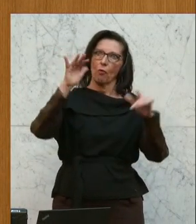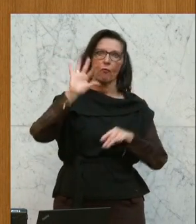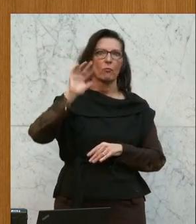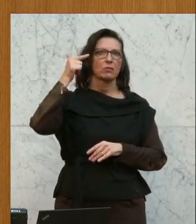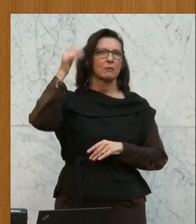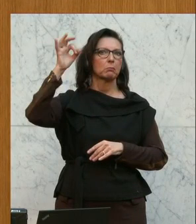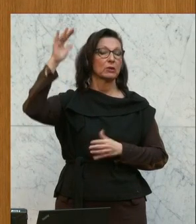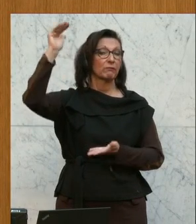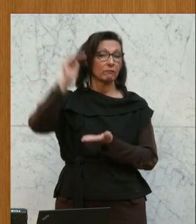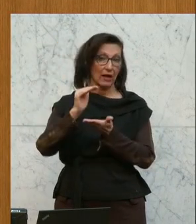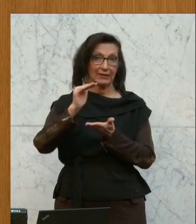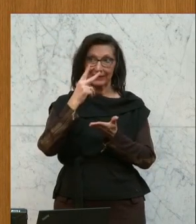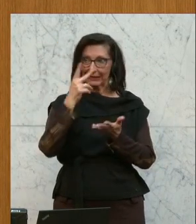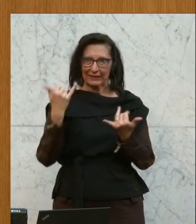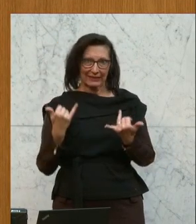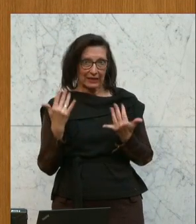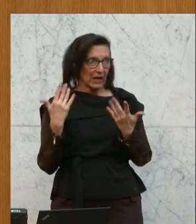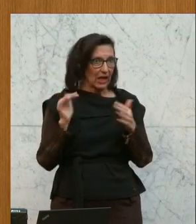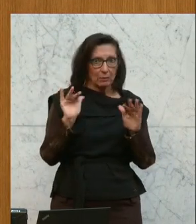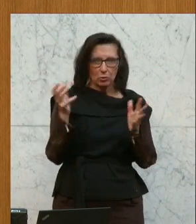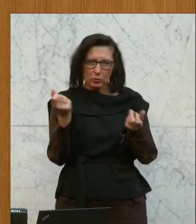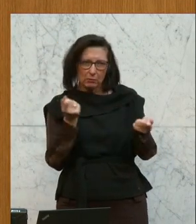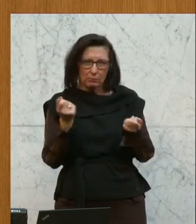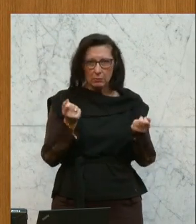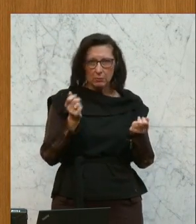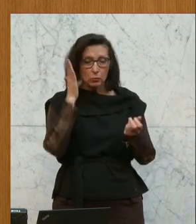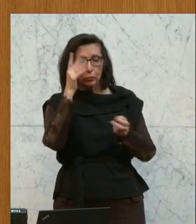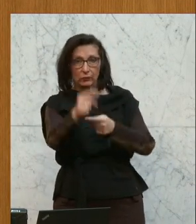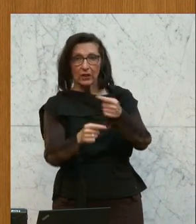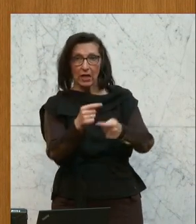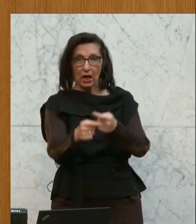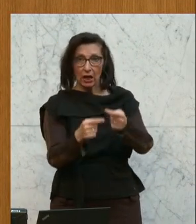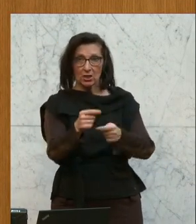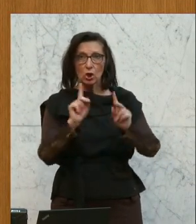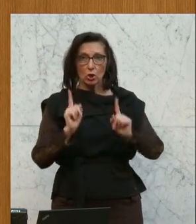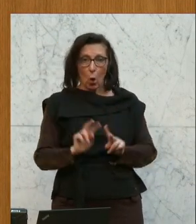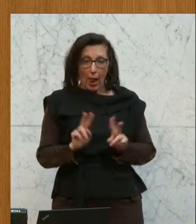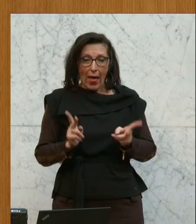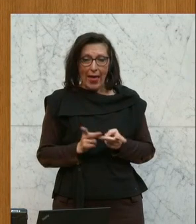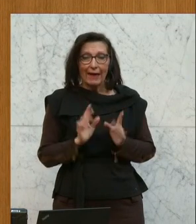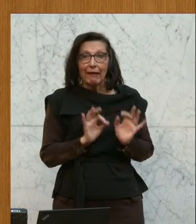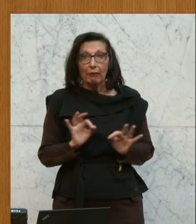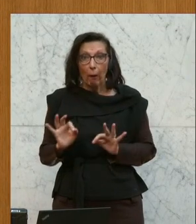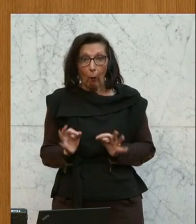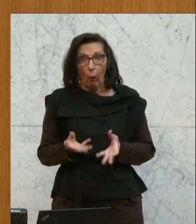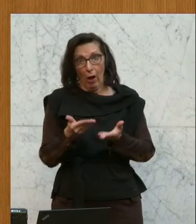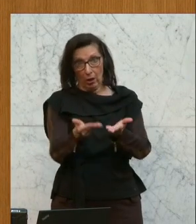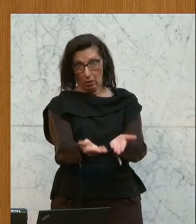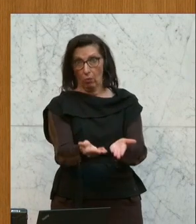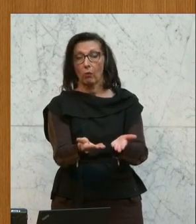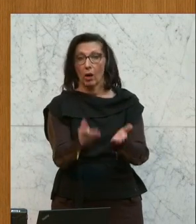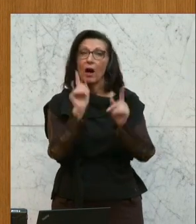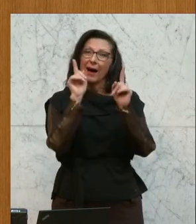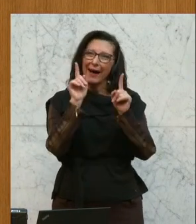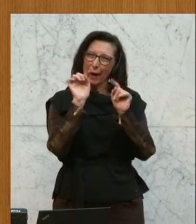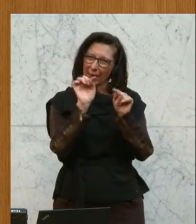Wir sehen, wir haben es noch in der Hand, mit Klimaschutz den nächsten Generationen an einem intakten Planeten zu hinterlassen. Aber es geht bei dieser